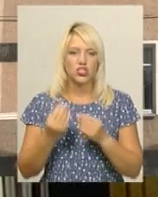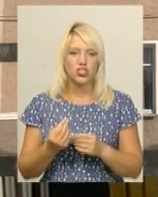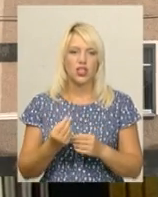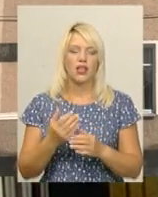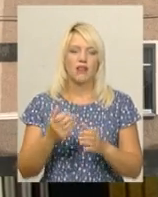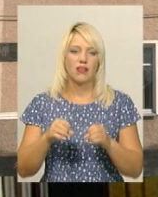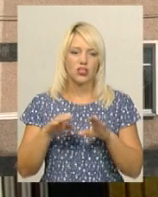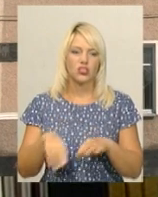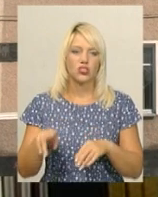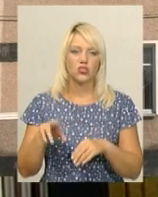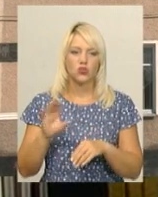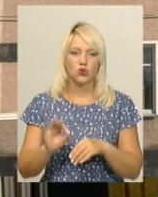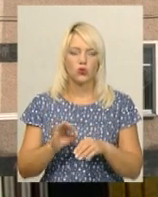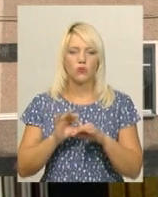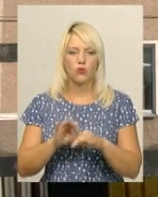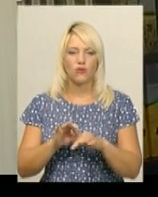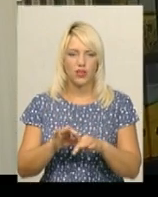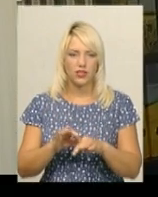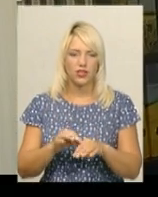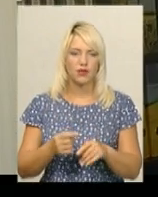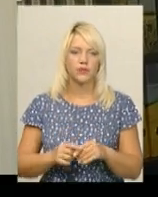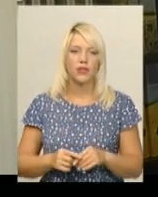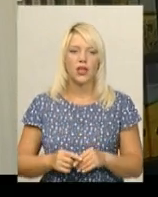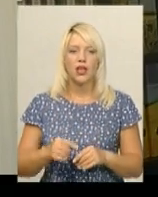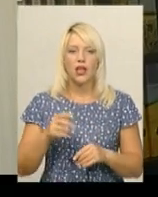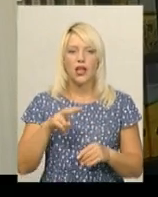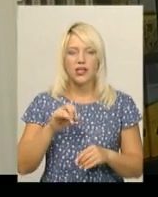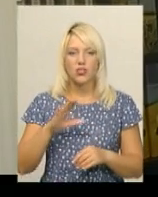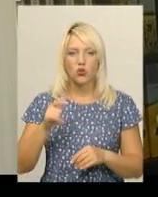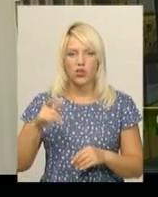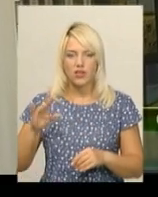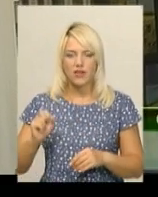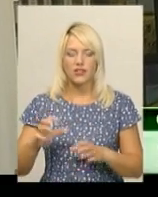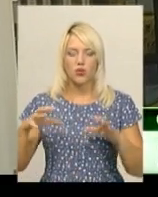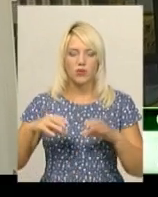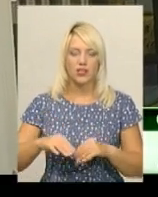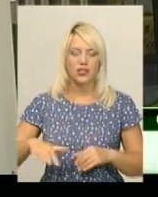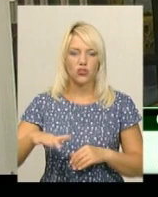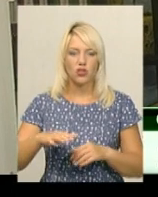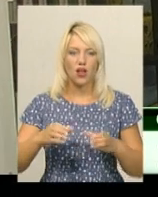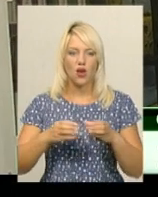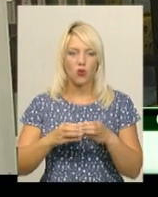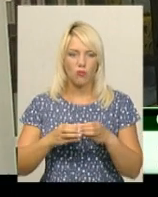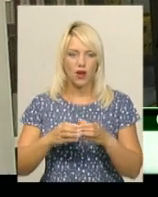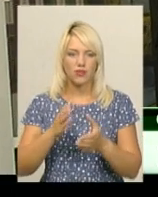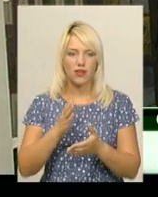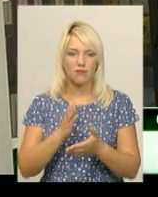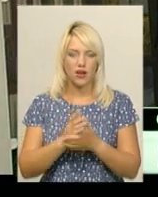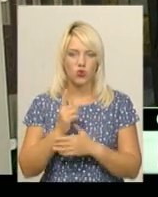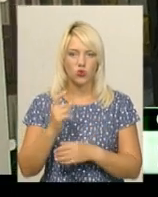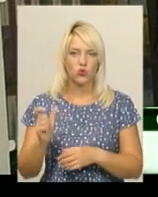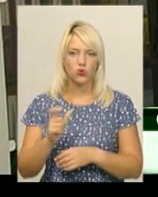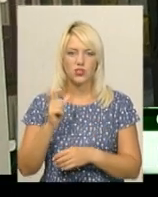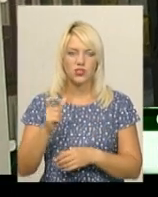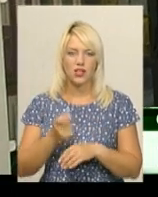приведення мережі до оптимальної чисельності. Ліссогринівецька об'єднана територіальна громада має одну із